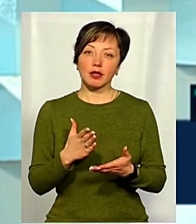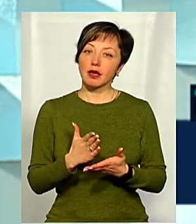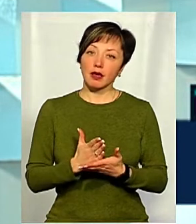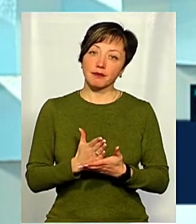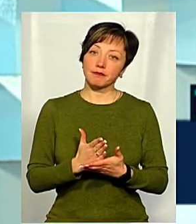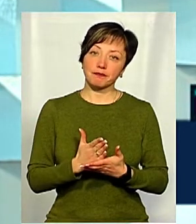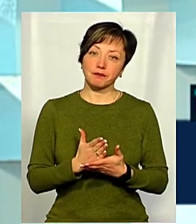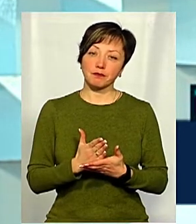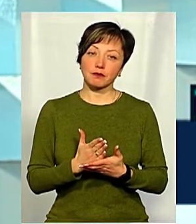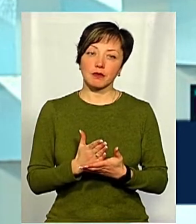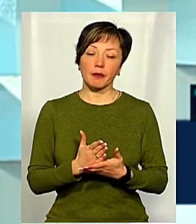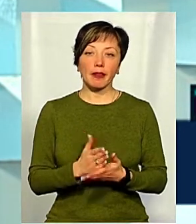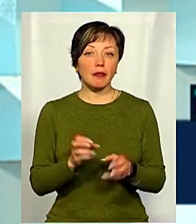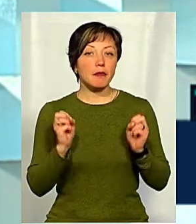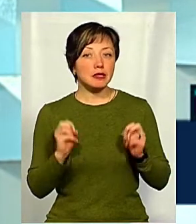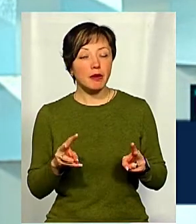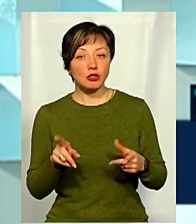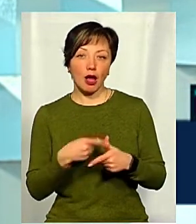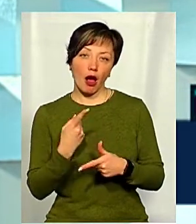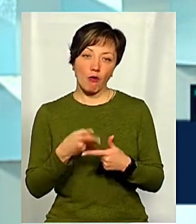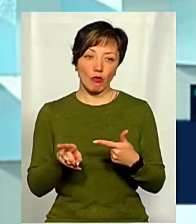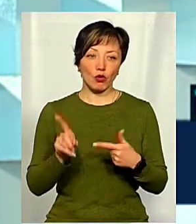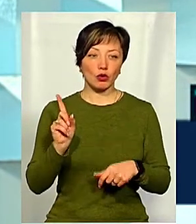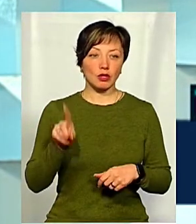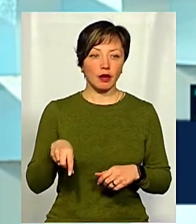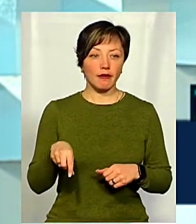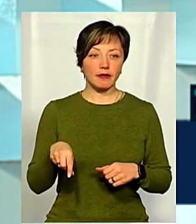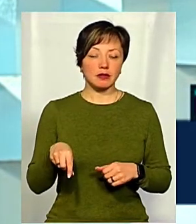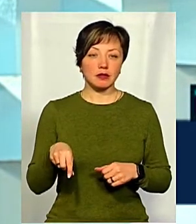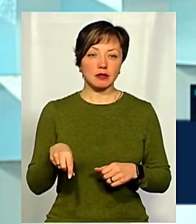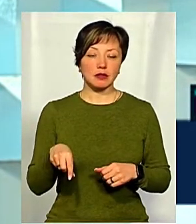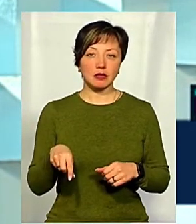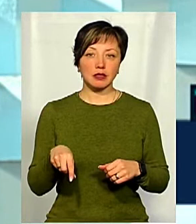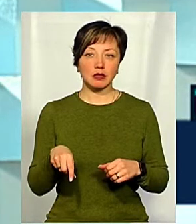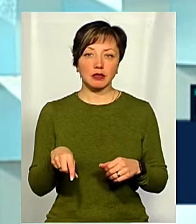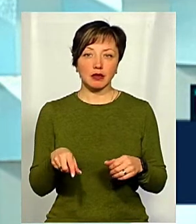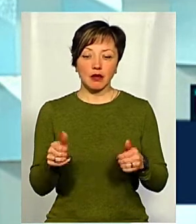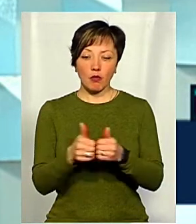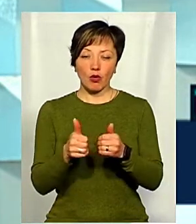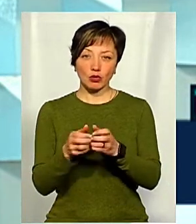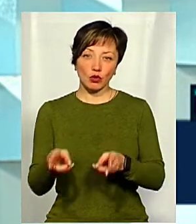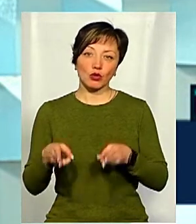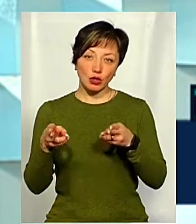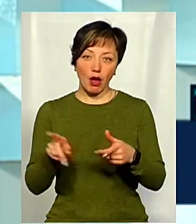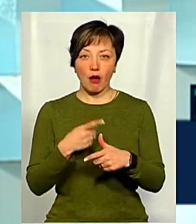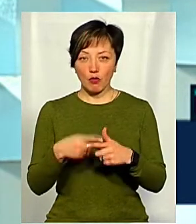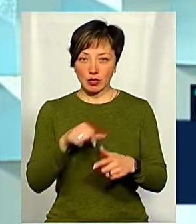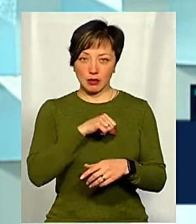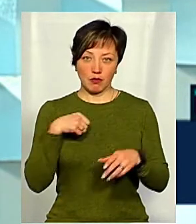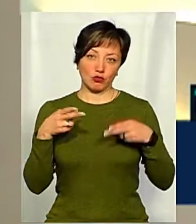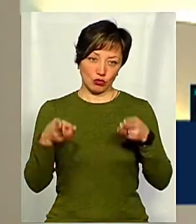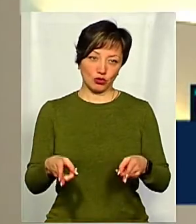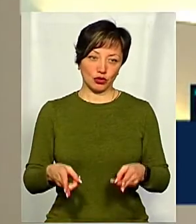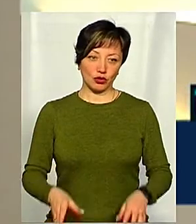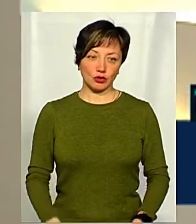такими або небезпечними, або навіть на межі і злочинності, а, можливо, і злочинними. Це